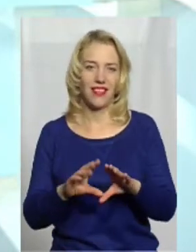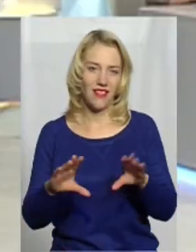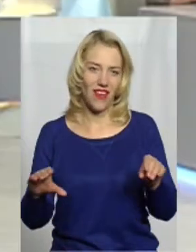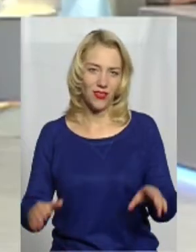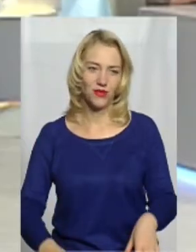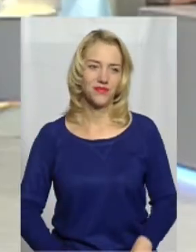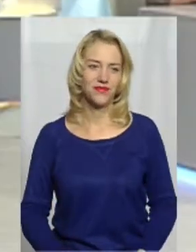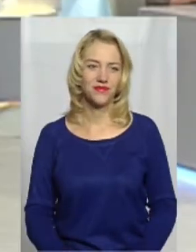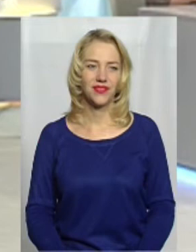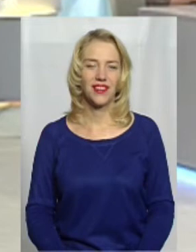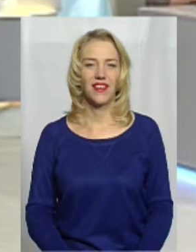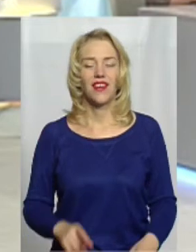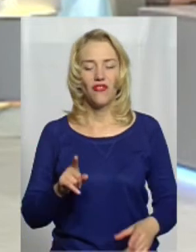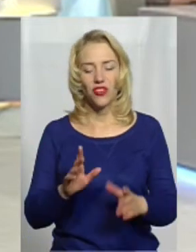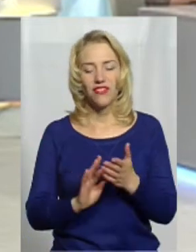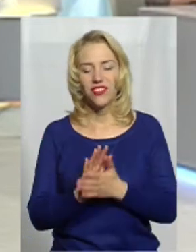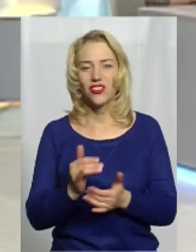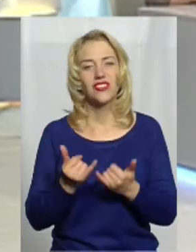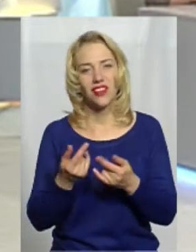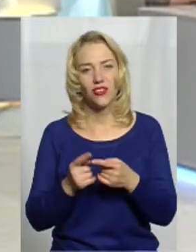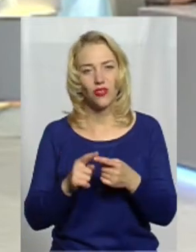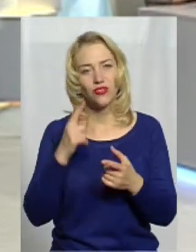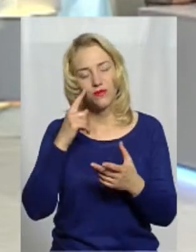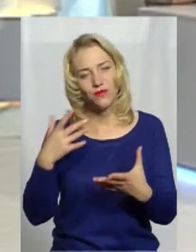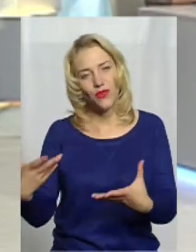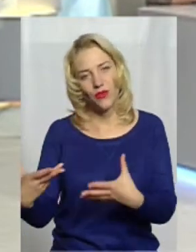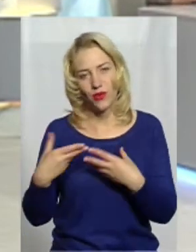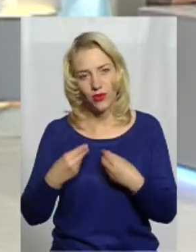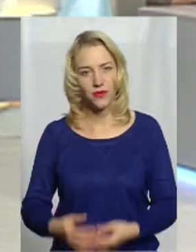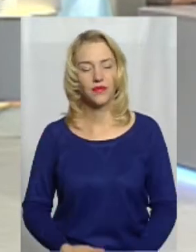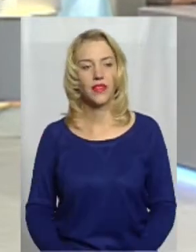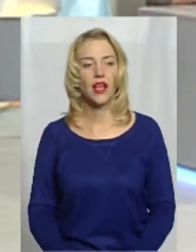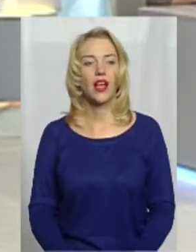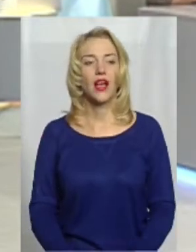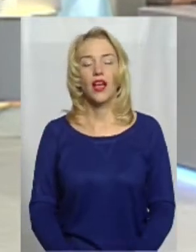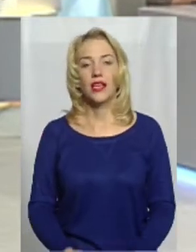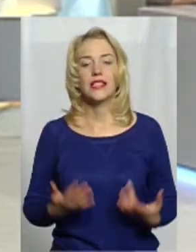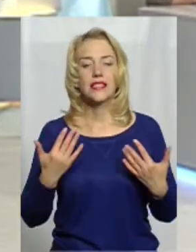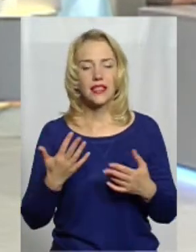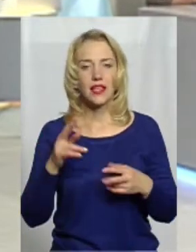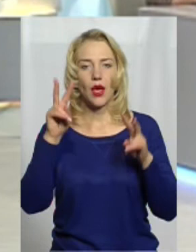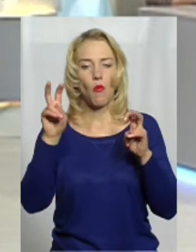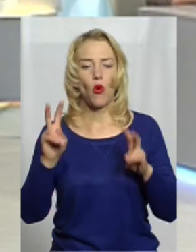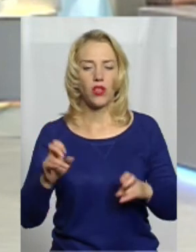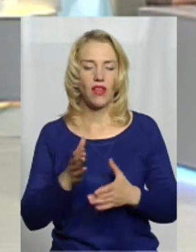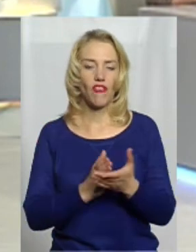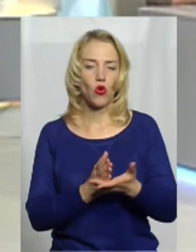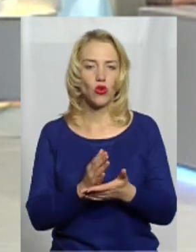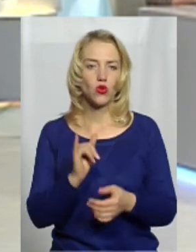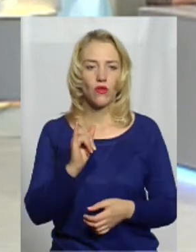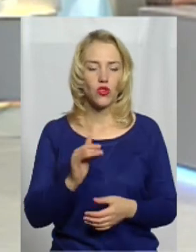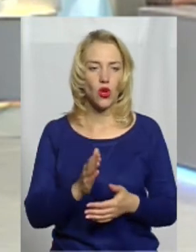Вони вирощені, щоб милувати око, напевно. Так. Скільки загалом порід використовується у службовому